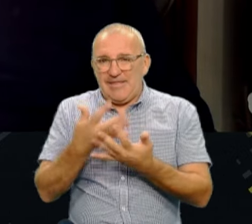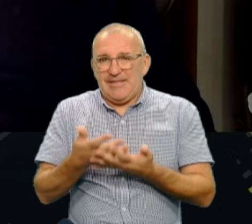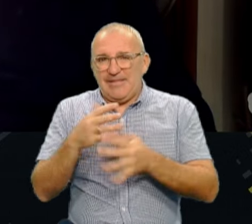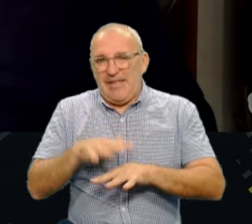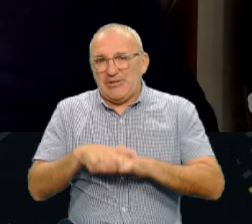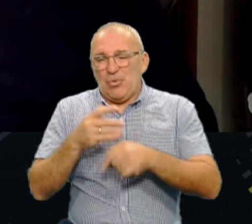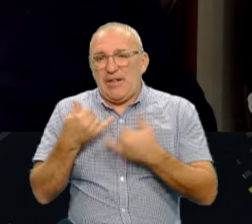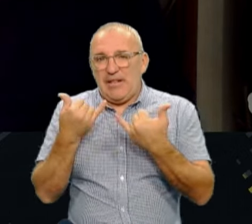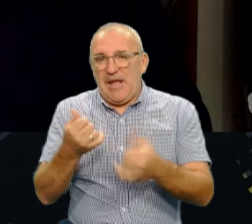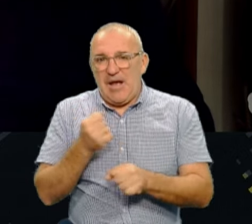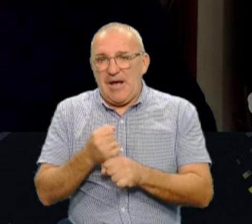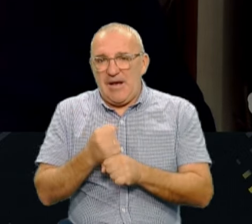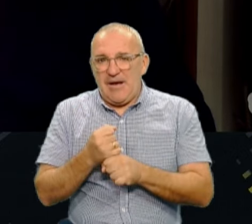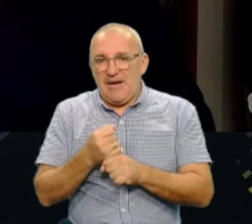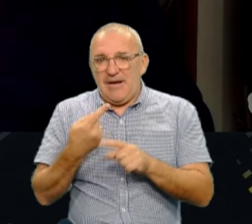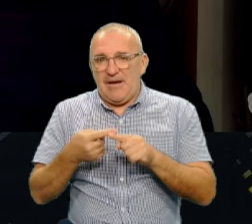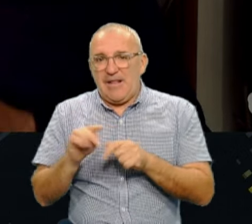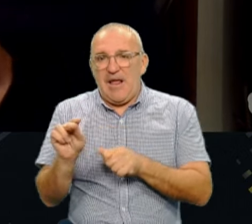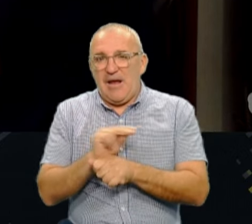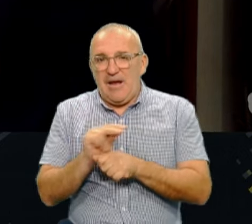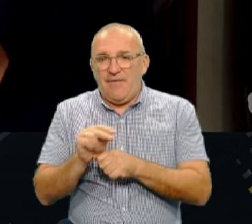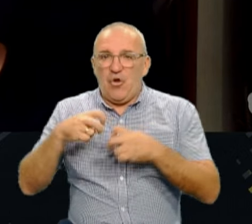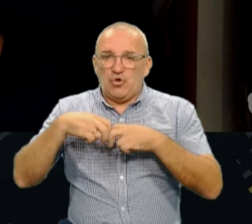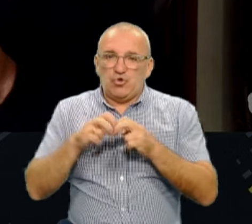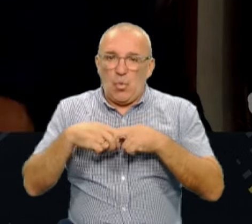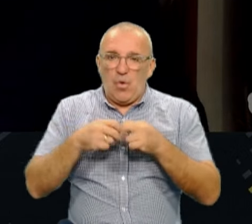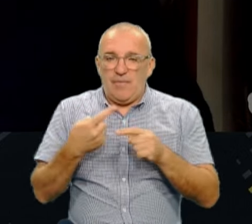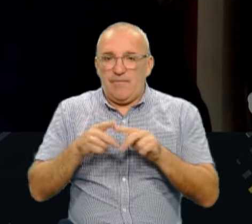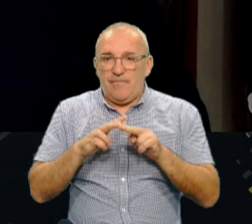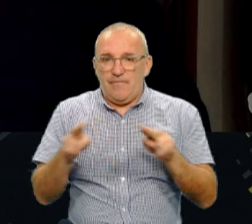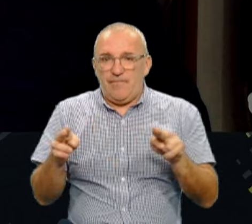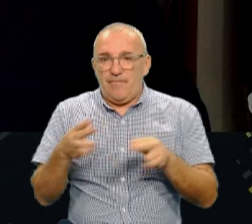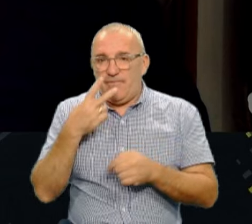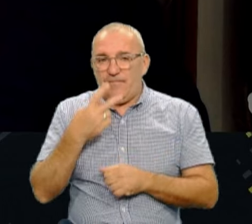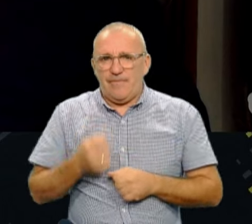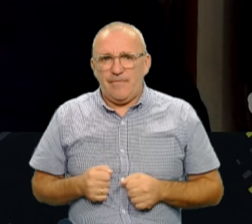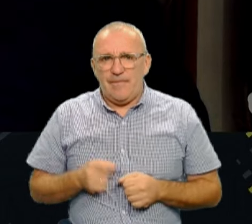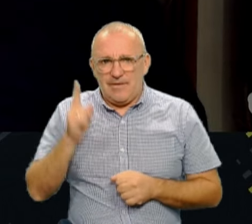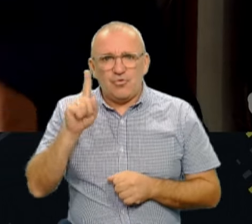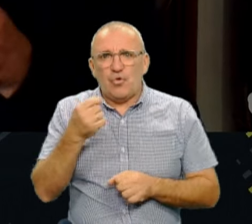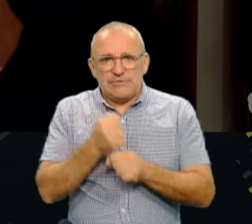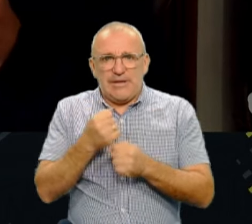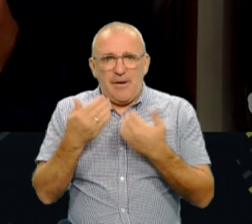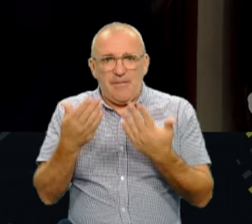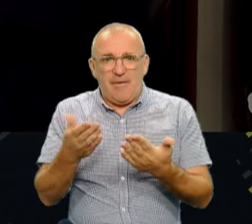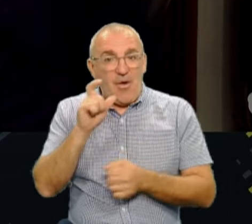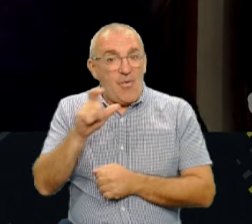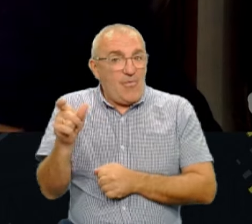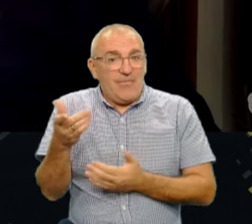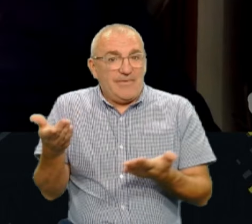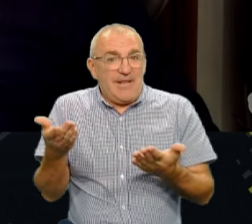лікування суглобів і тому подібного. Ви знаєте, що з ним робити, а люди, напевно, які